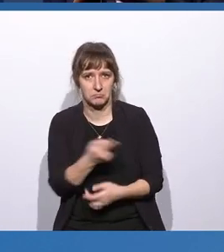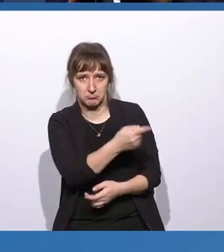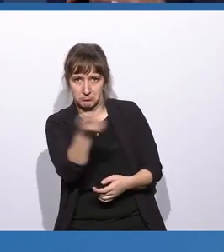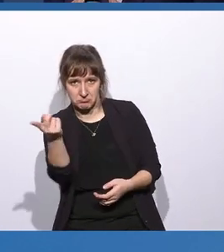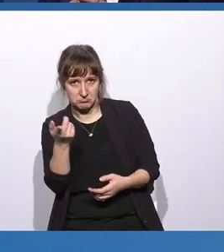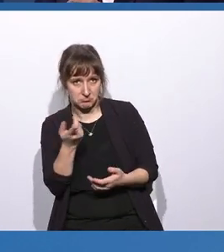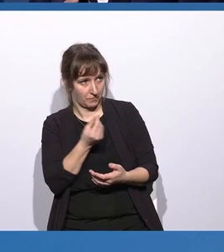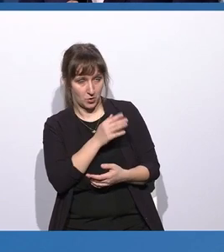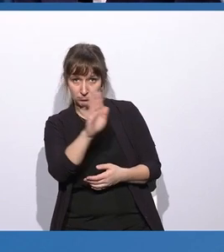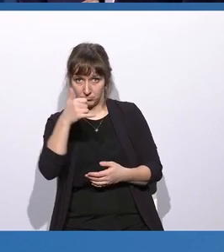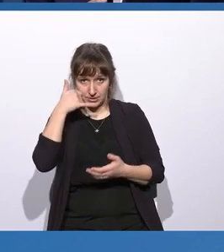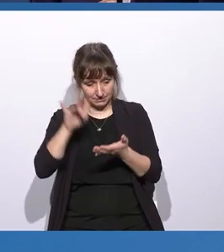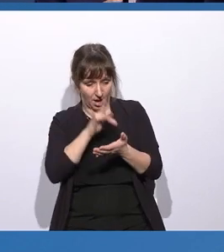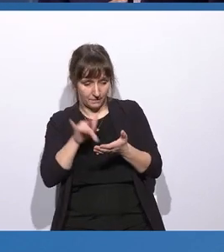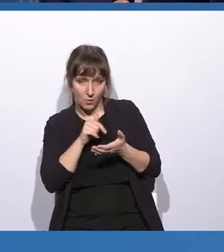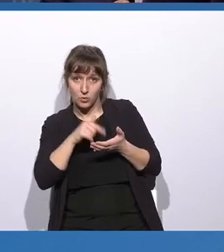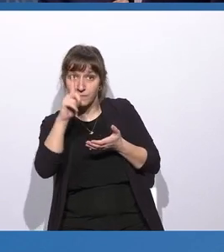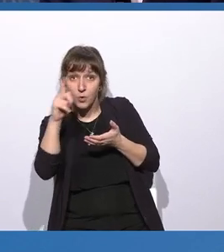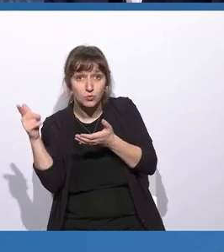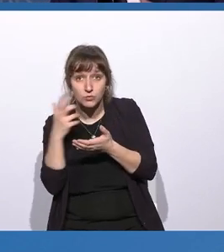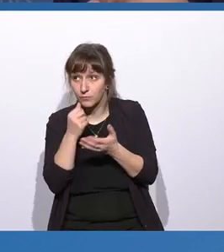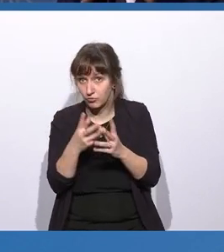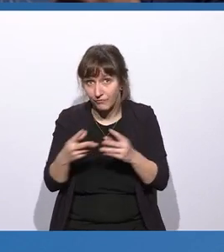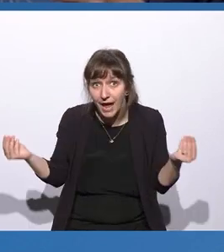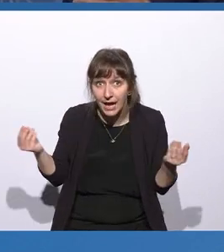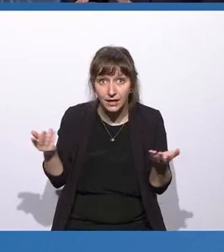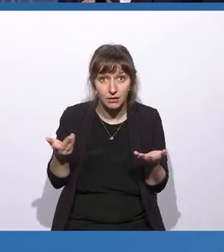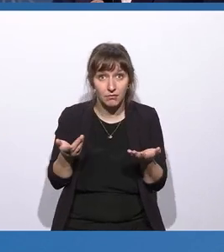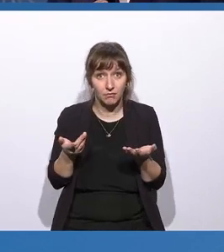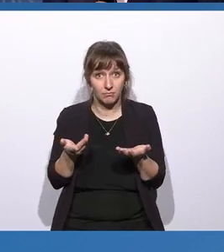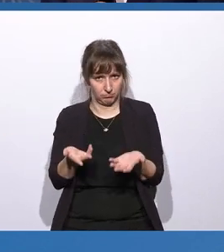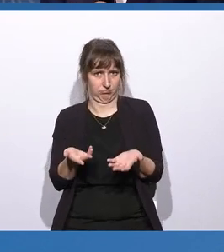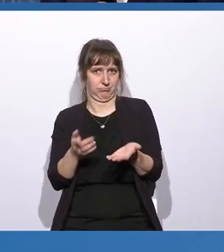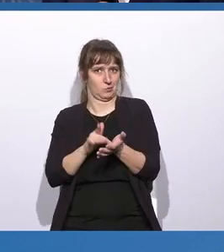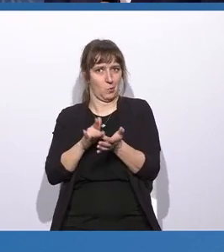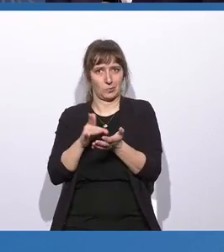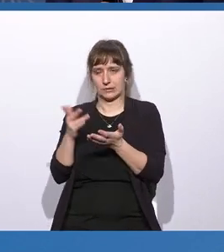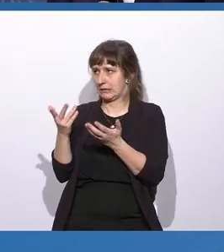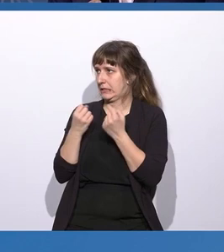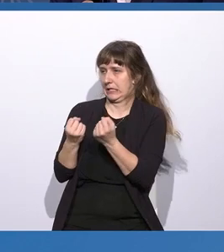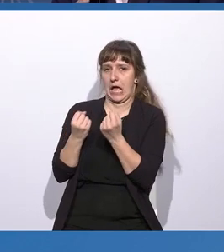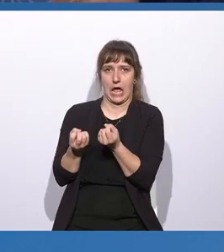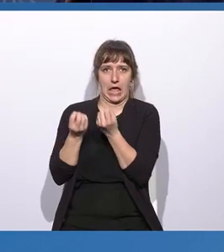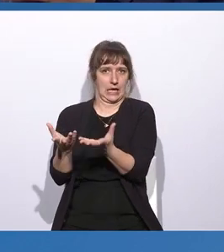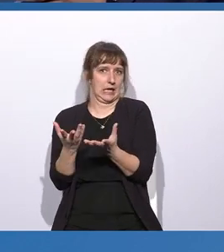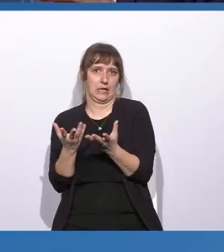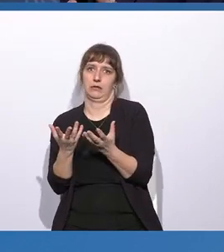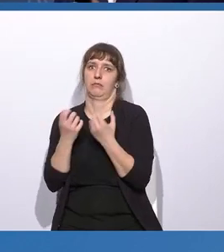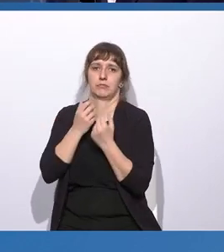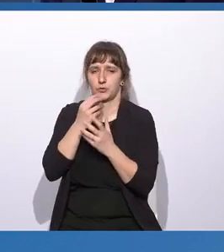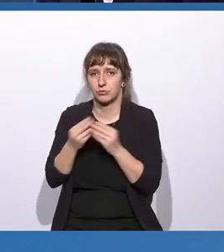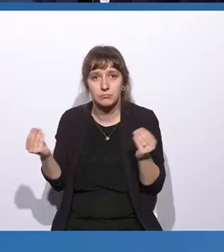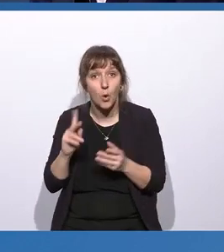Fotos, er auf seinem Smartphone hat, verlieren, weil er Opfer eines Sicherheitsvorfalls geworden ist. Keiner möchte seine